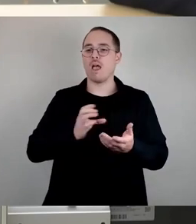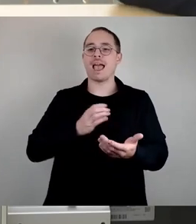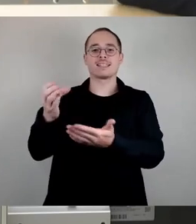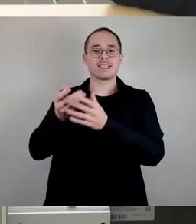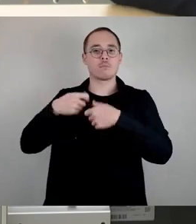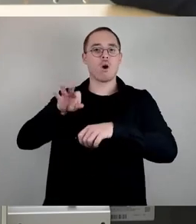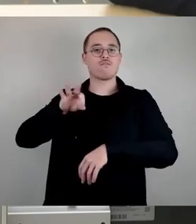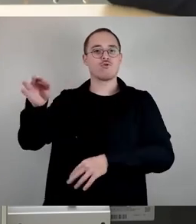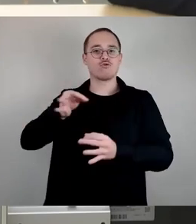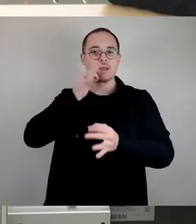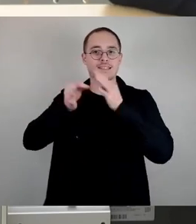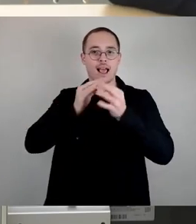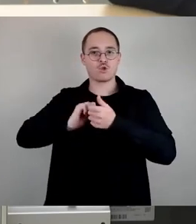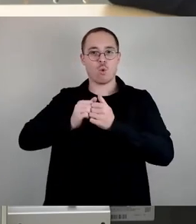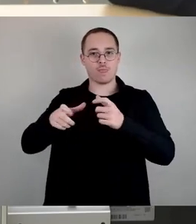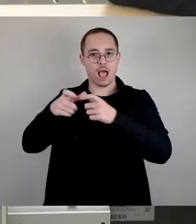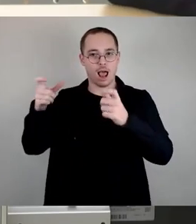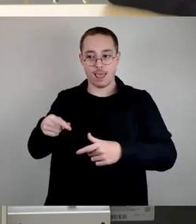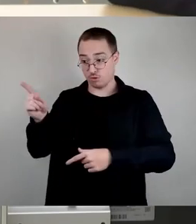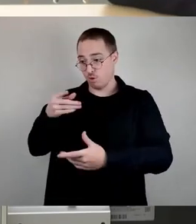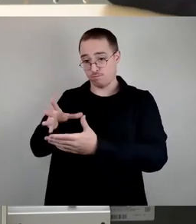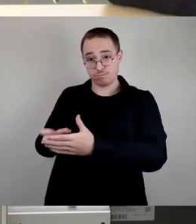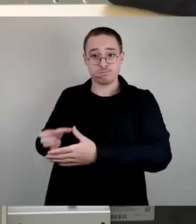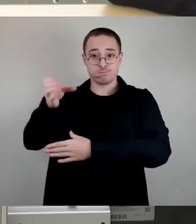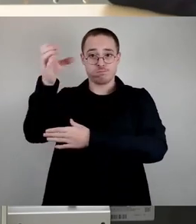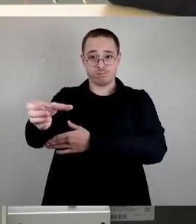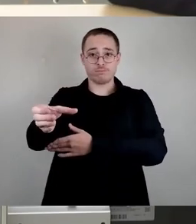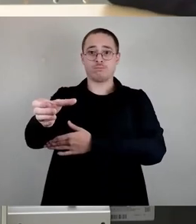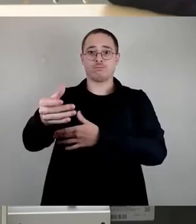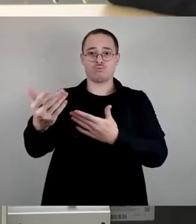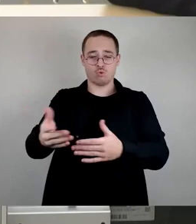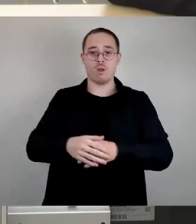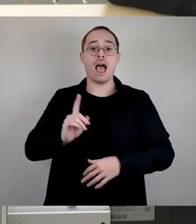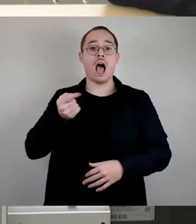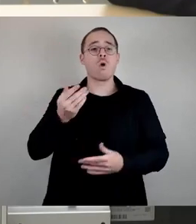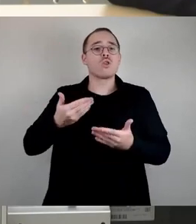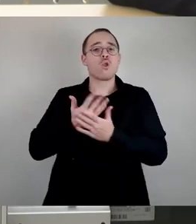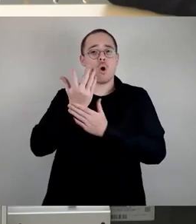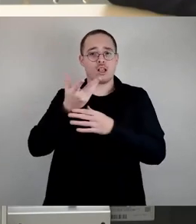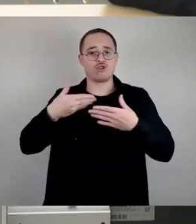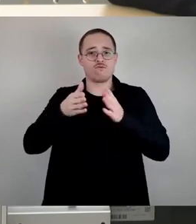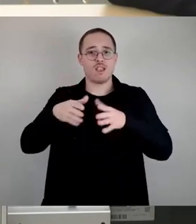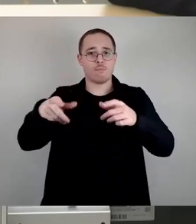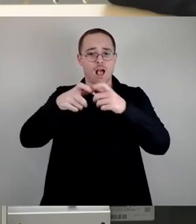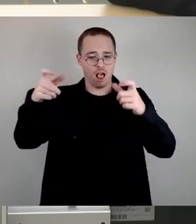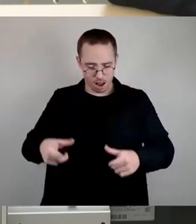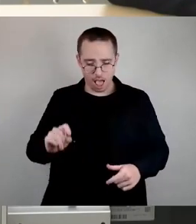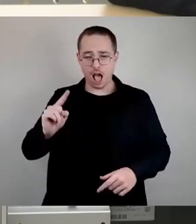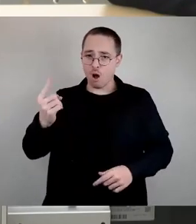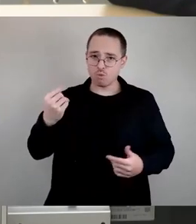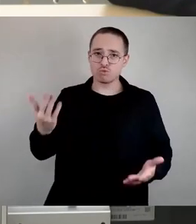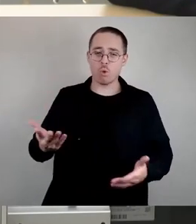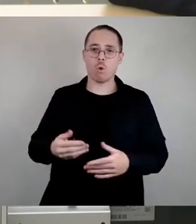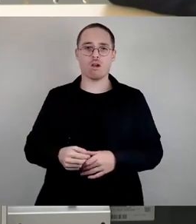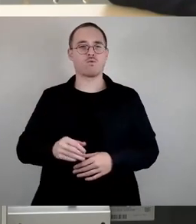Verfügung stellt, im Zusammenhang auch mit der neu zu bahnenden Schwimmhalle in Dresdner-Glotsche. Das Grundstück befindet sich übrigens Luftlinie